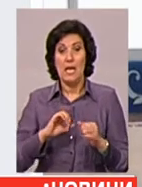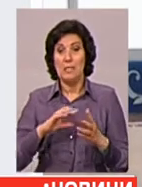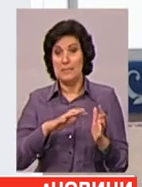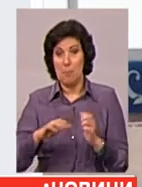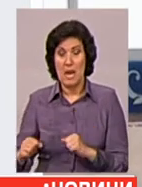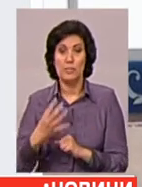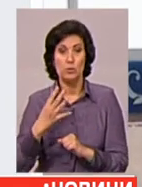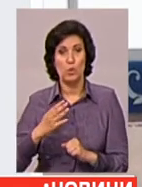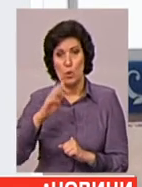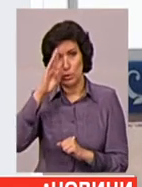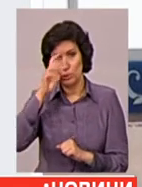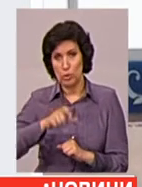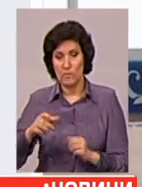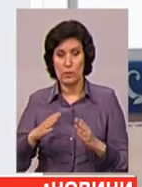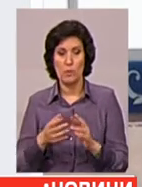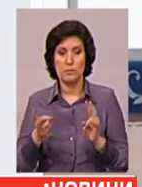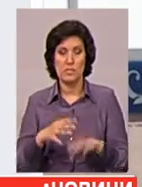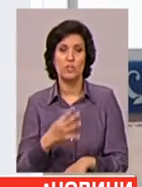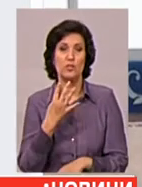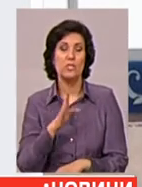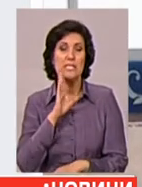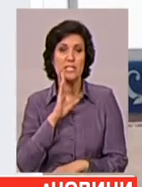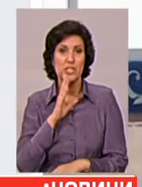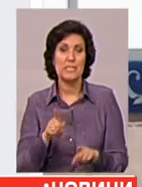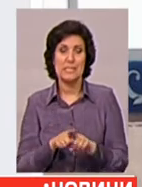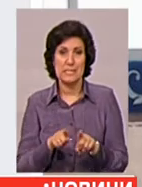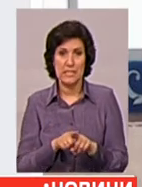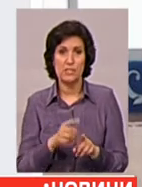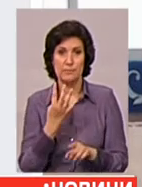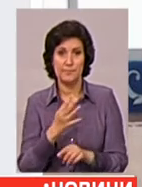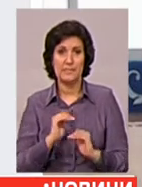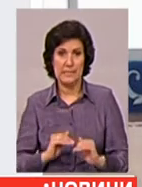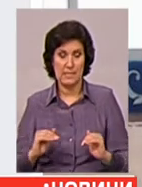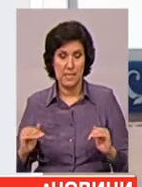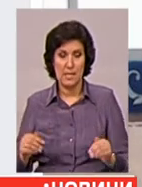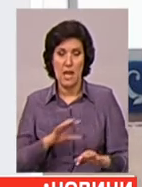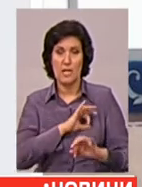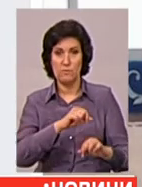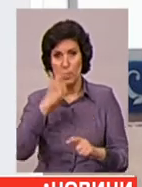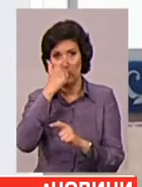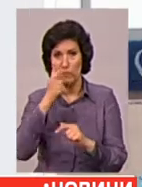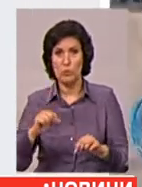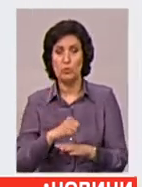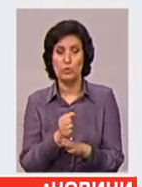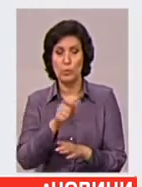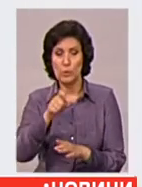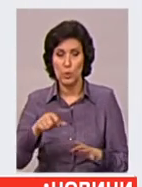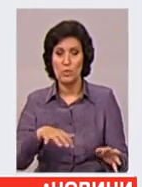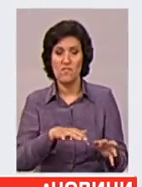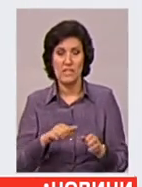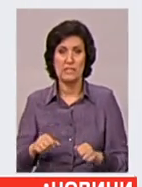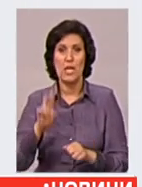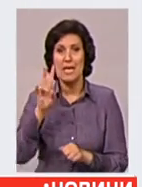забрали чотирьох чоловіків, вдома залишилися чотири жінки і стільки ж дітей. Адвокат повідомив, що озбройні люди вилучили